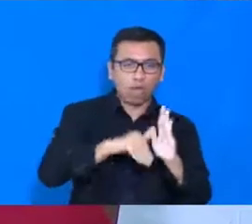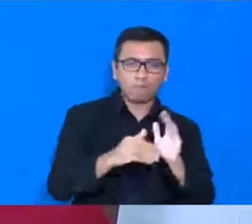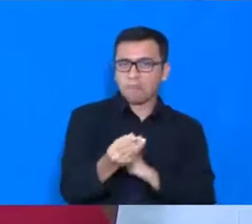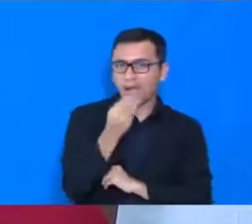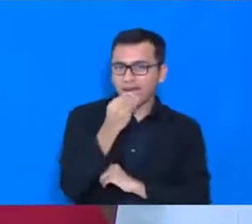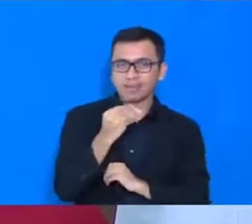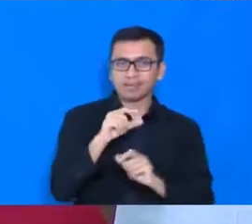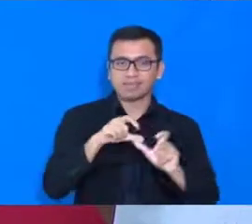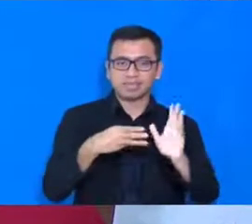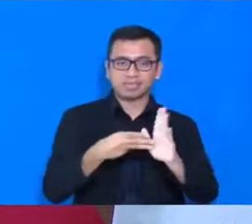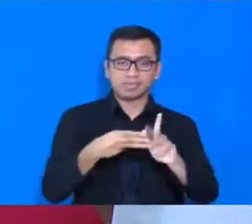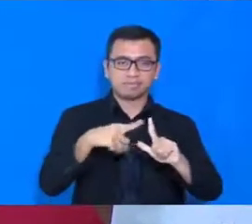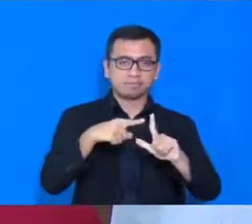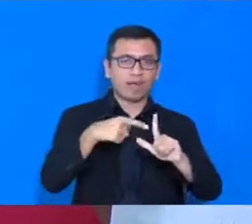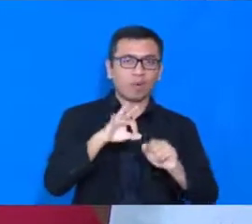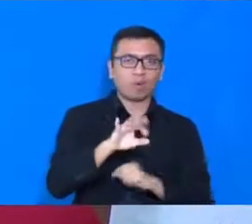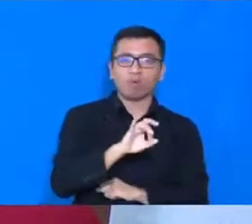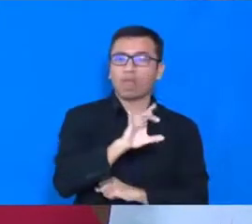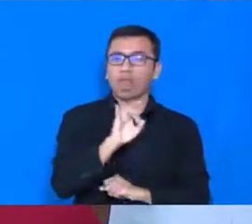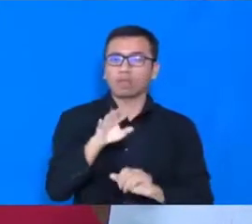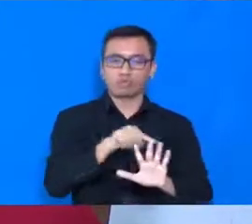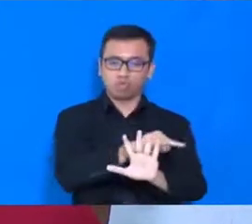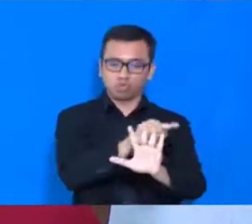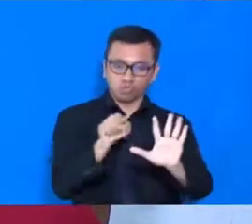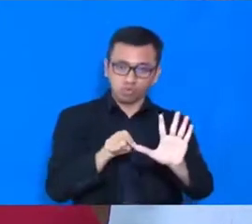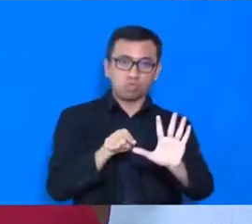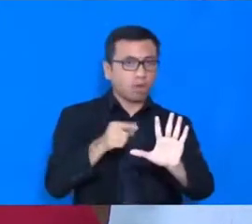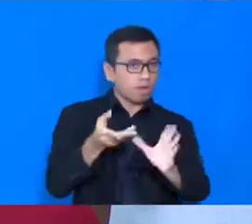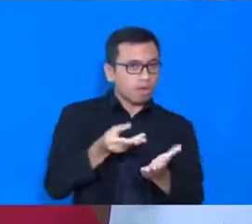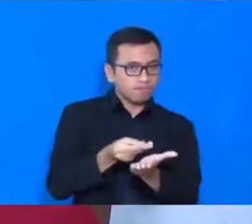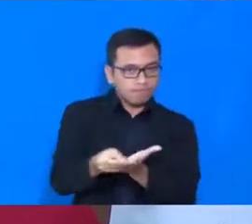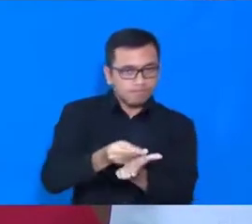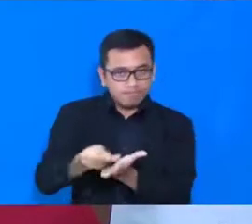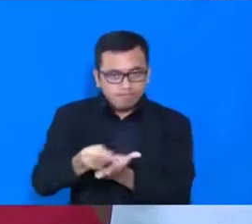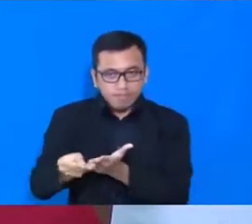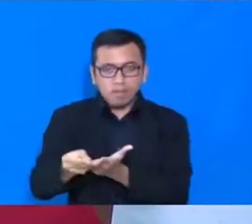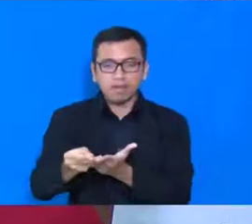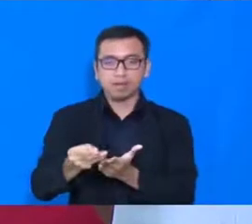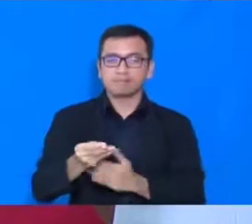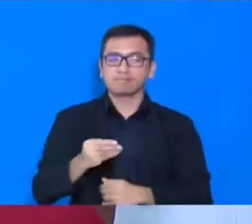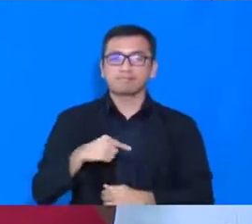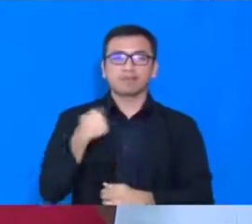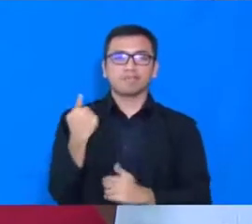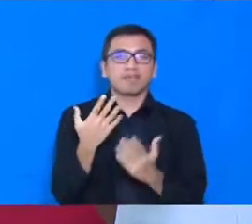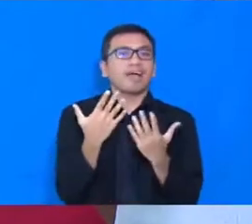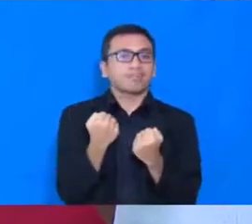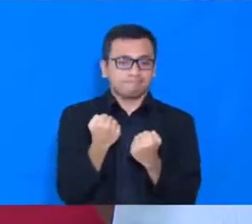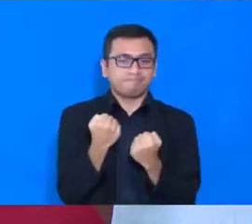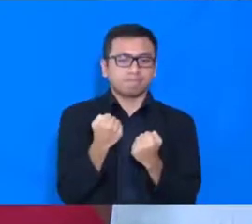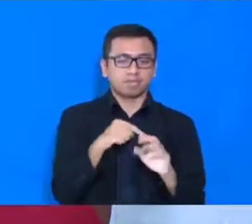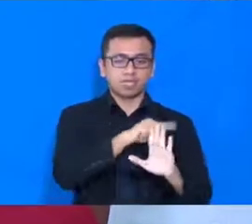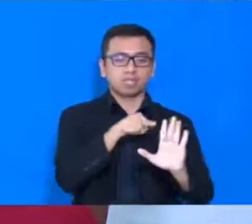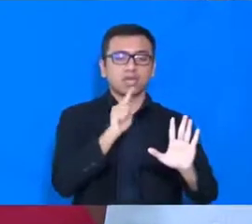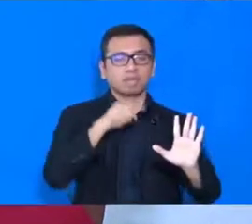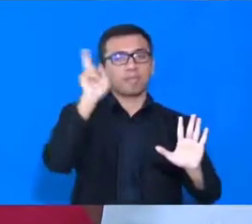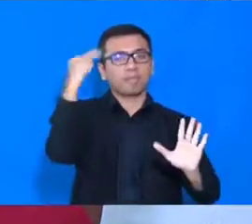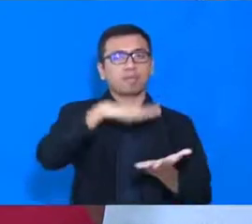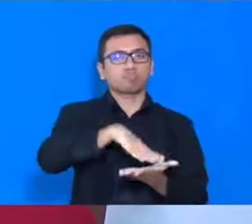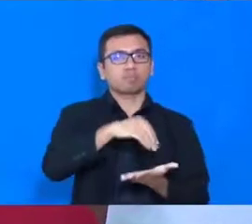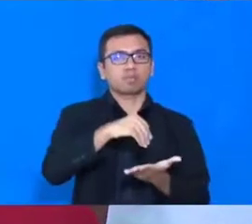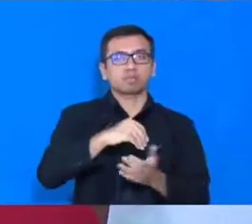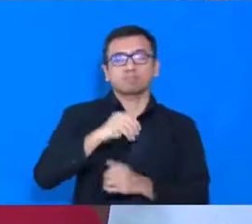sangat berharap, agar para kepala daerah juga, melengkapi, menambah, program-program bantuan sosial,